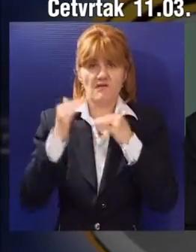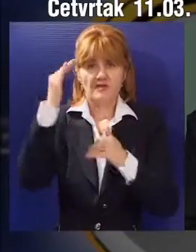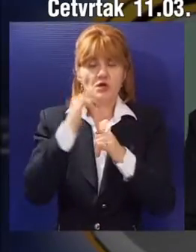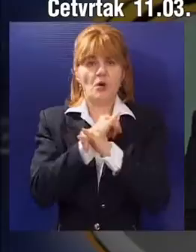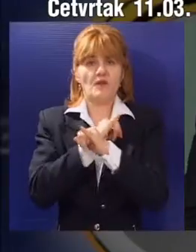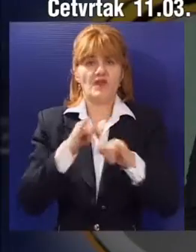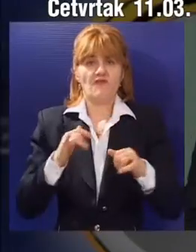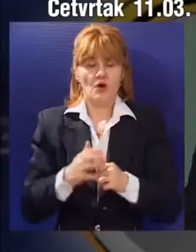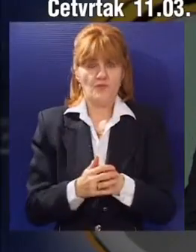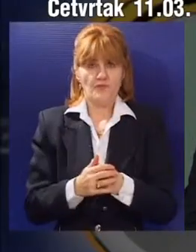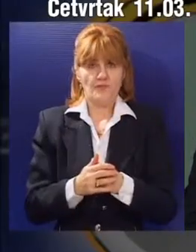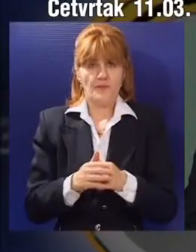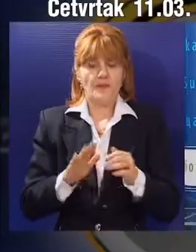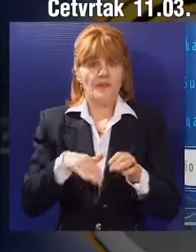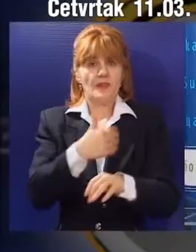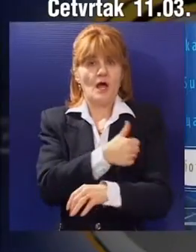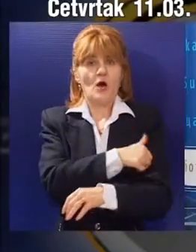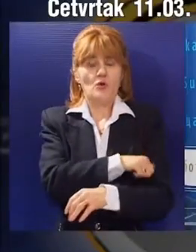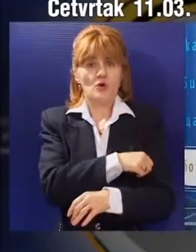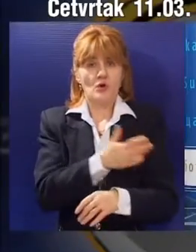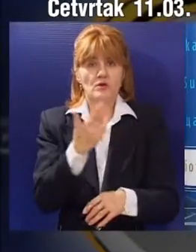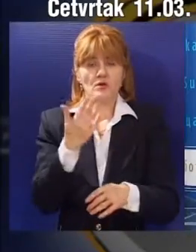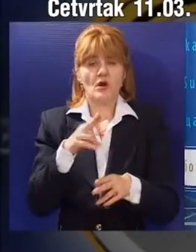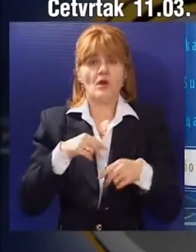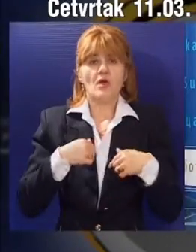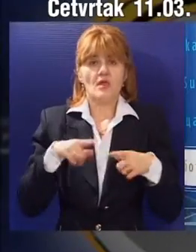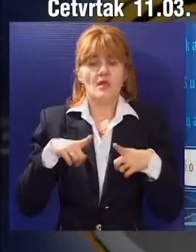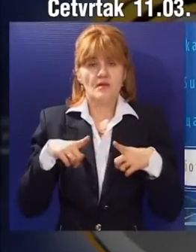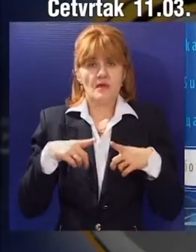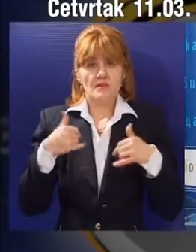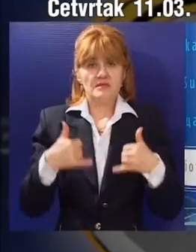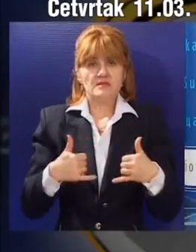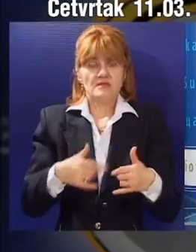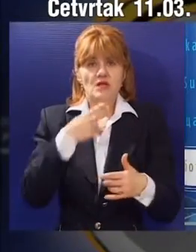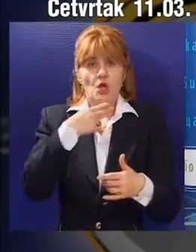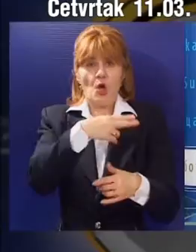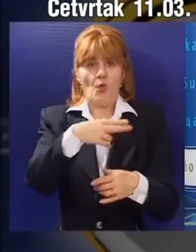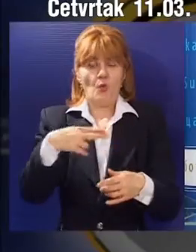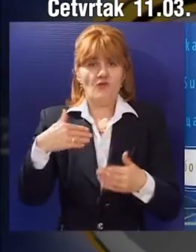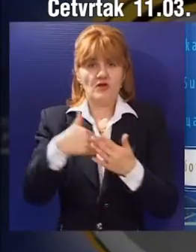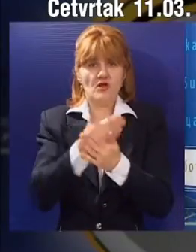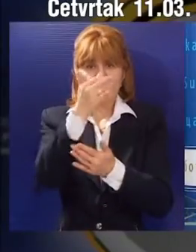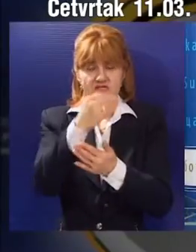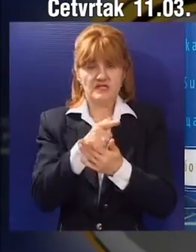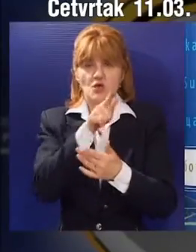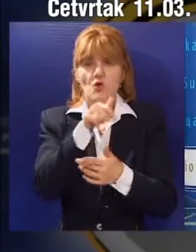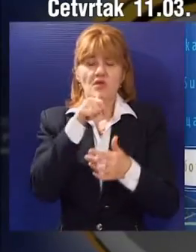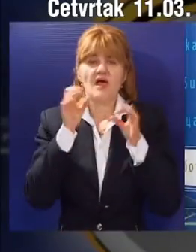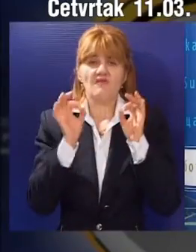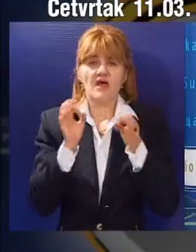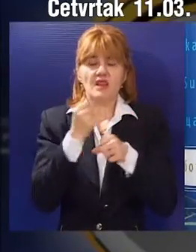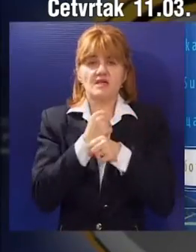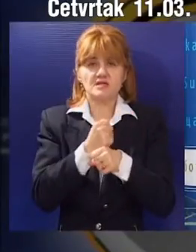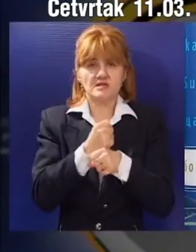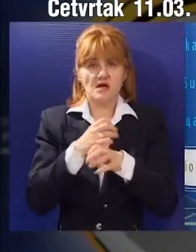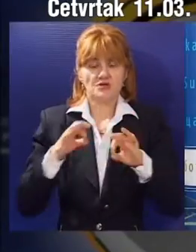visokom nivou. Nakon drugog godina imamo potpisan kolektivni ugovor, dakle da imamo jednu vrstu kvalitetne i dobre